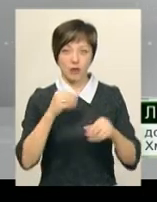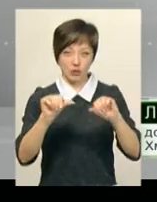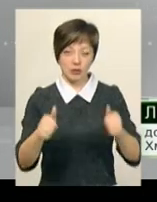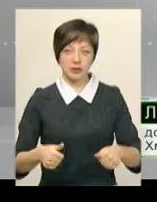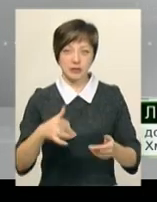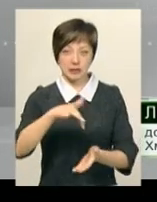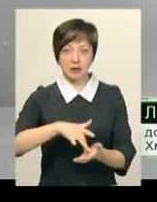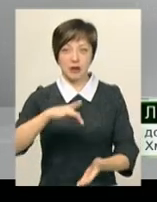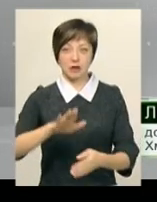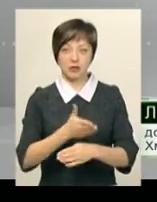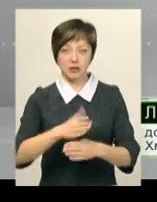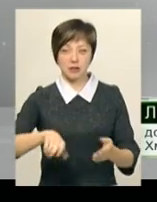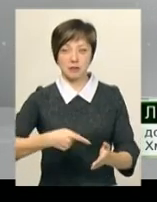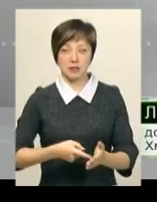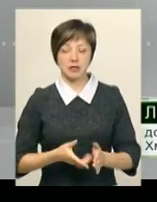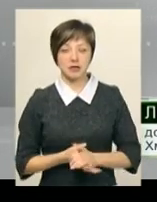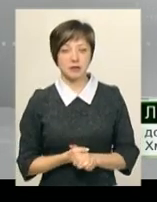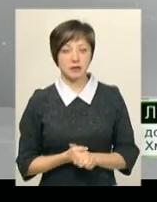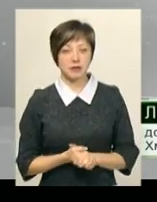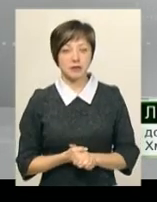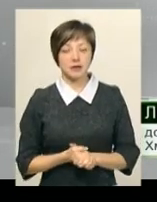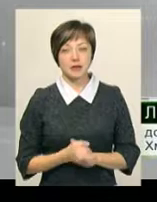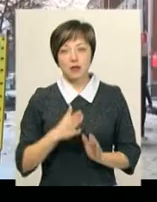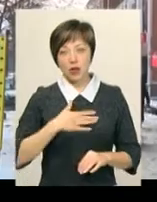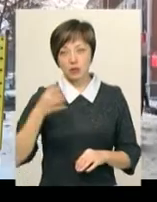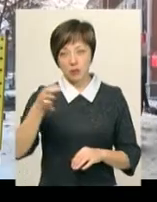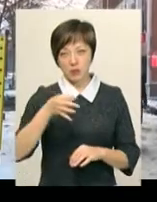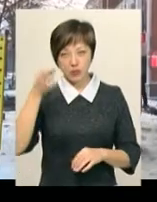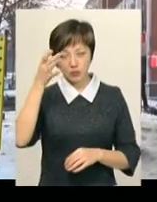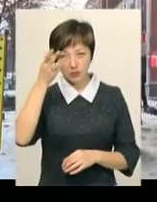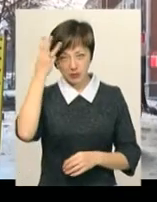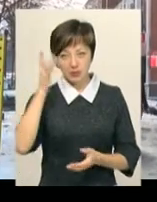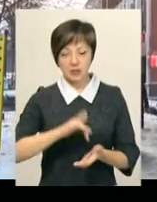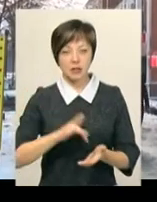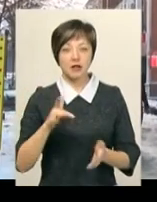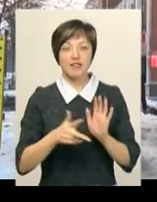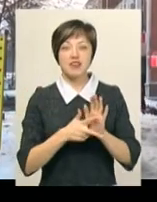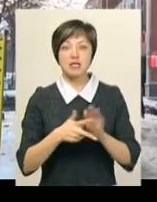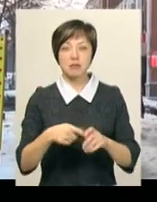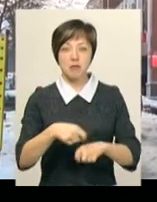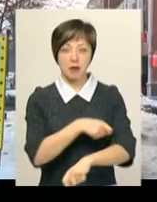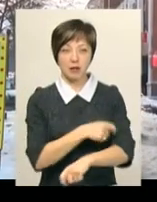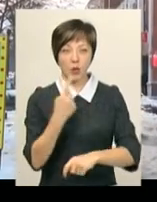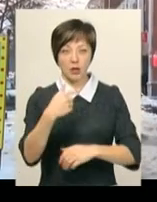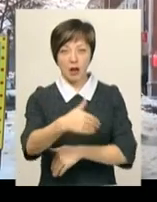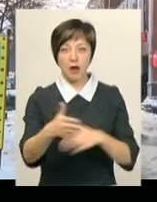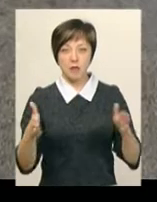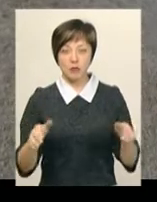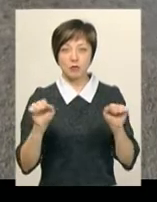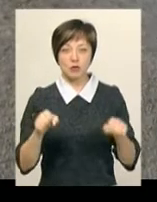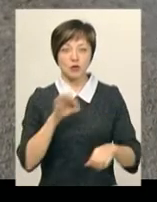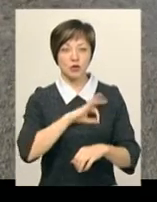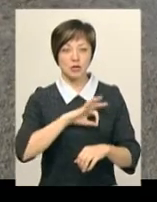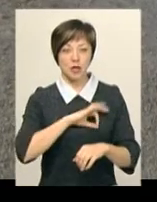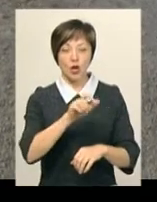у центральному місці нашого обласного центру. Вбиральня матиме 8 квадратних метрів, а це одна кабінка. Нею зможуть